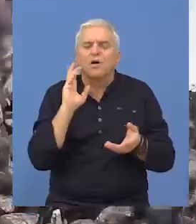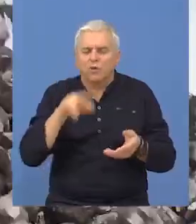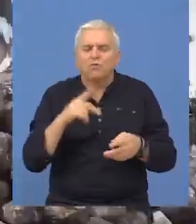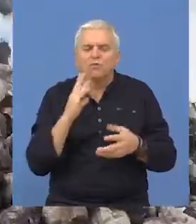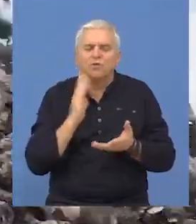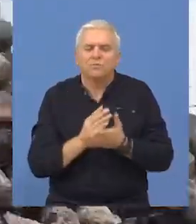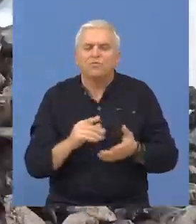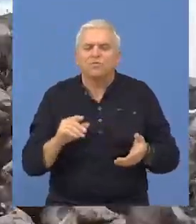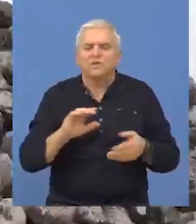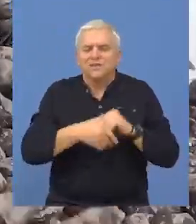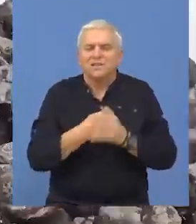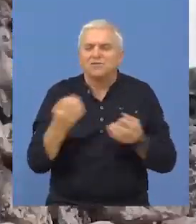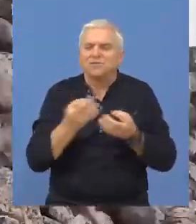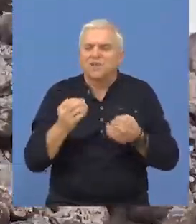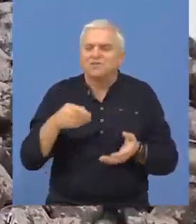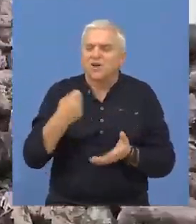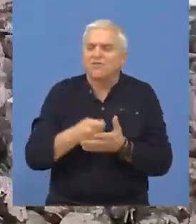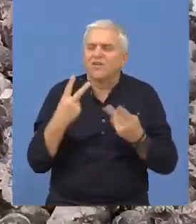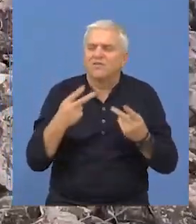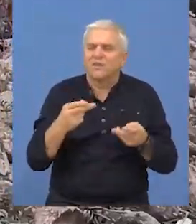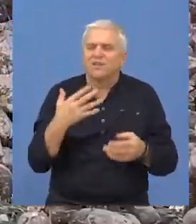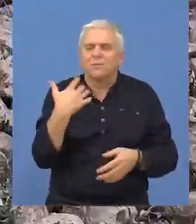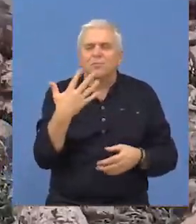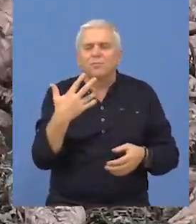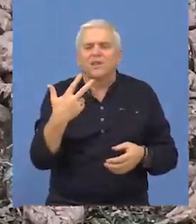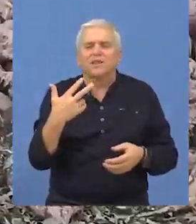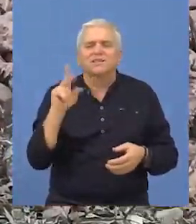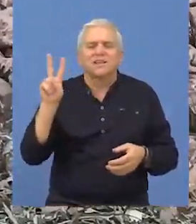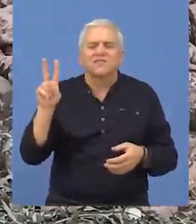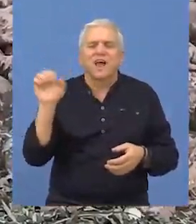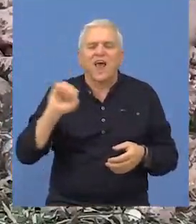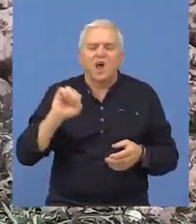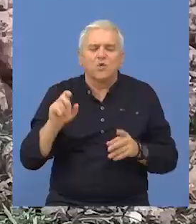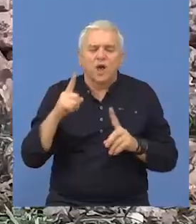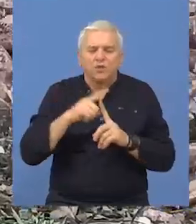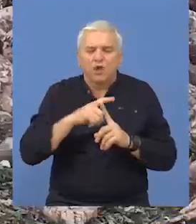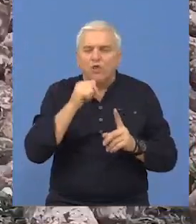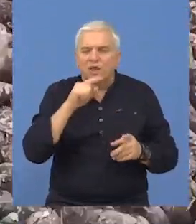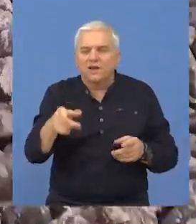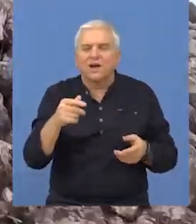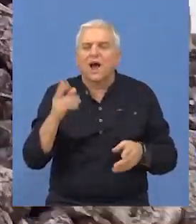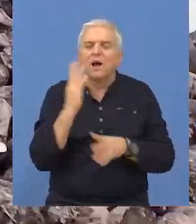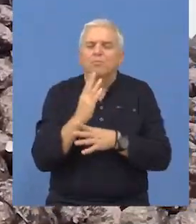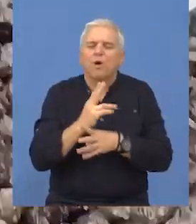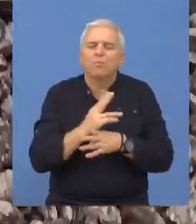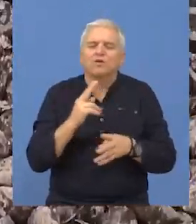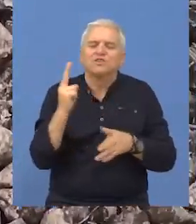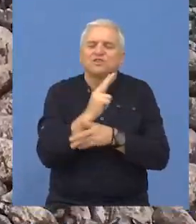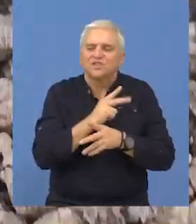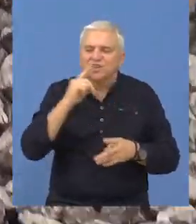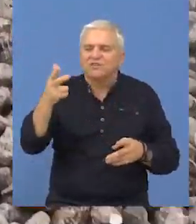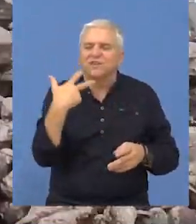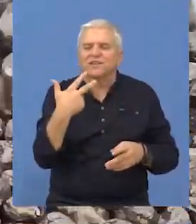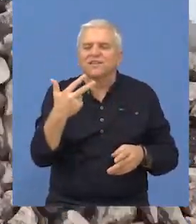repe mogu da budu i više nego zadovoljni, jer otkupna cena iznosi 52 evra po toni, a subvencije države